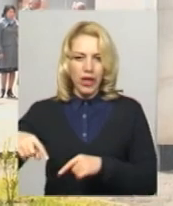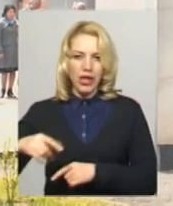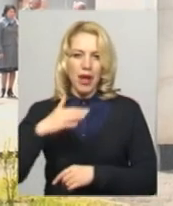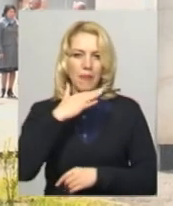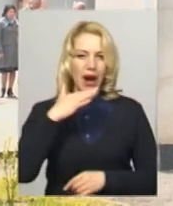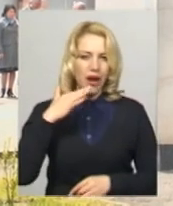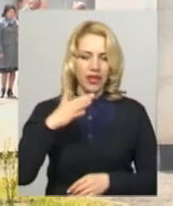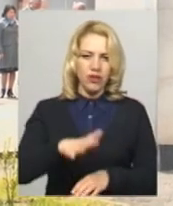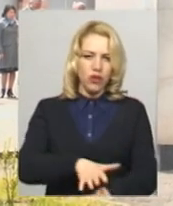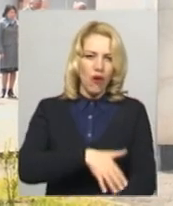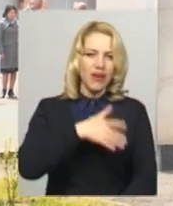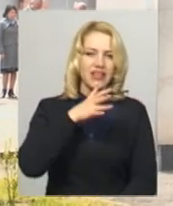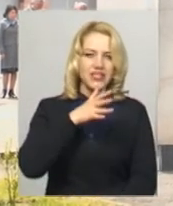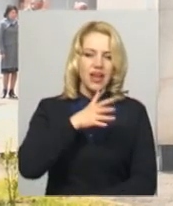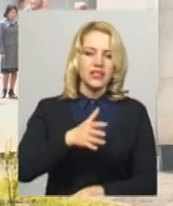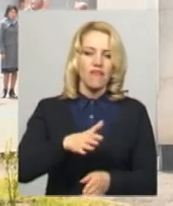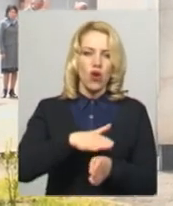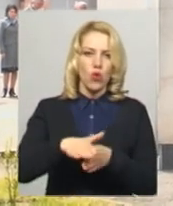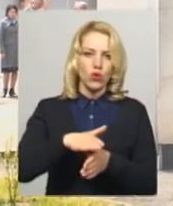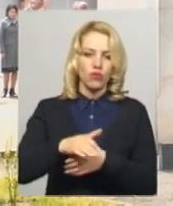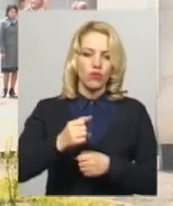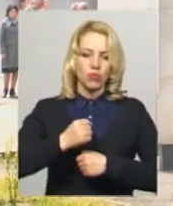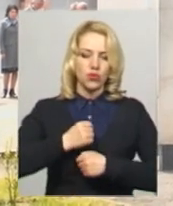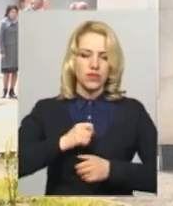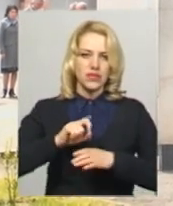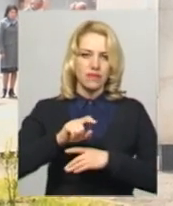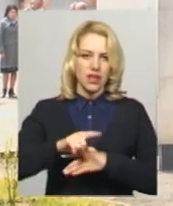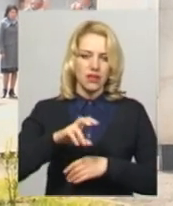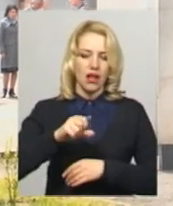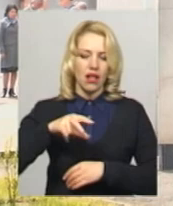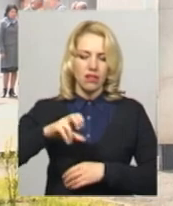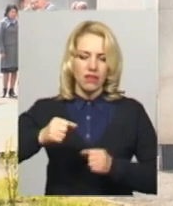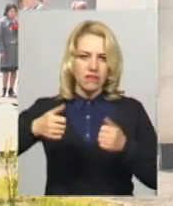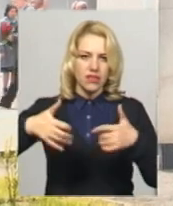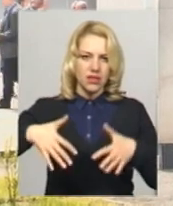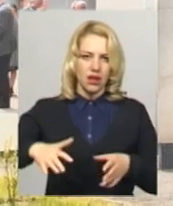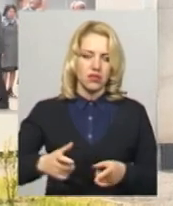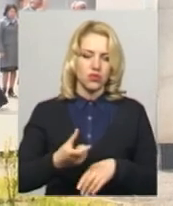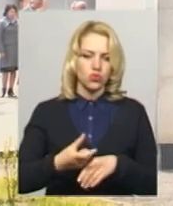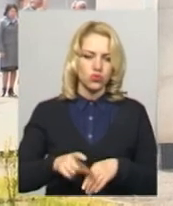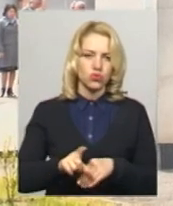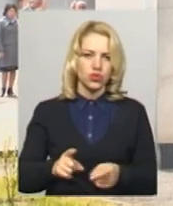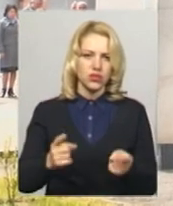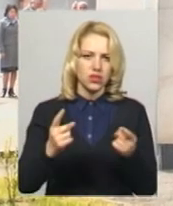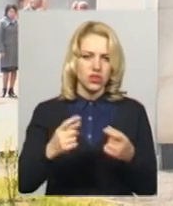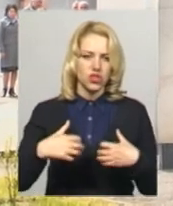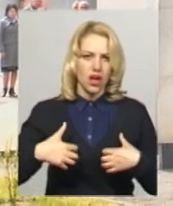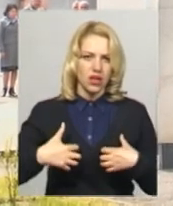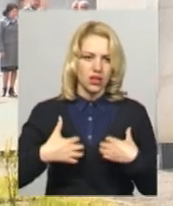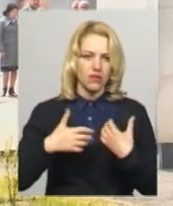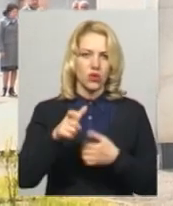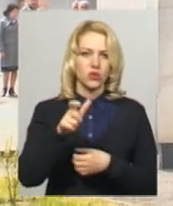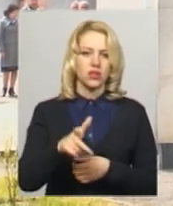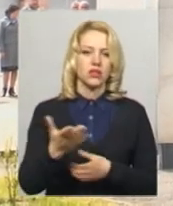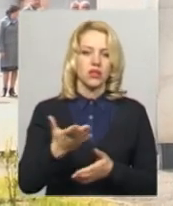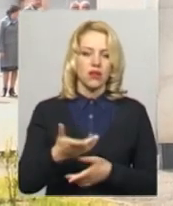довгий час виконував бойові завдання, але втрата дуже така, можна сказати, жахлива людини,